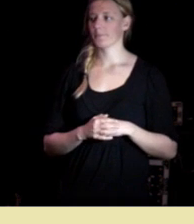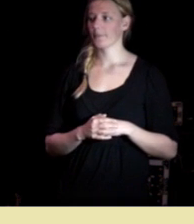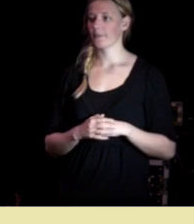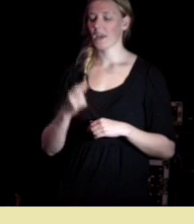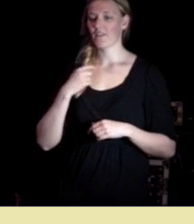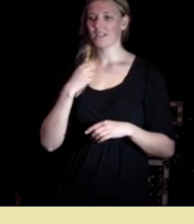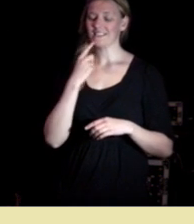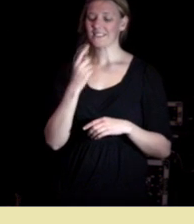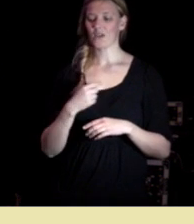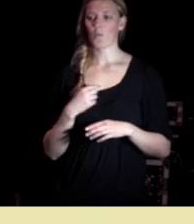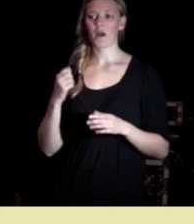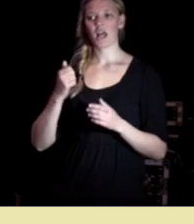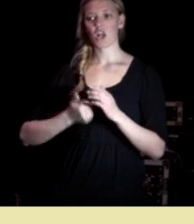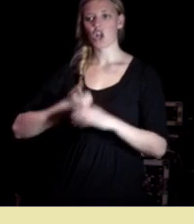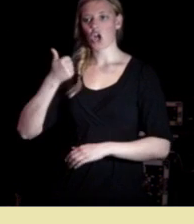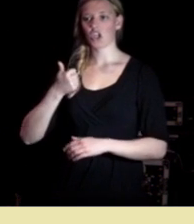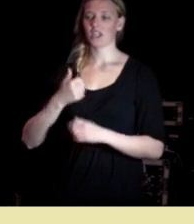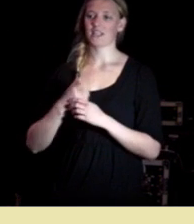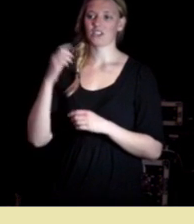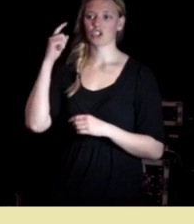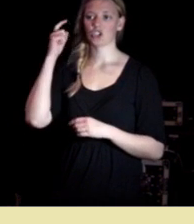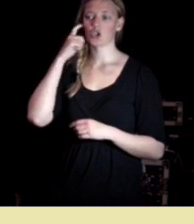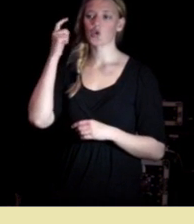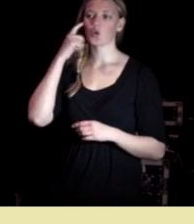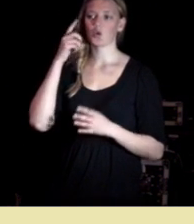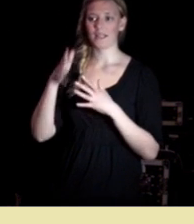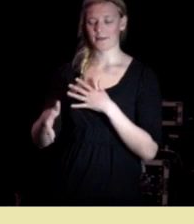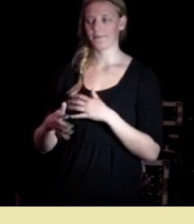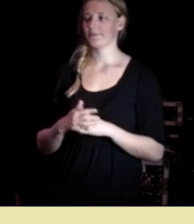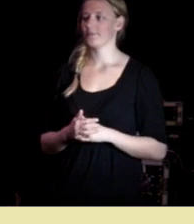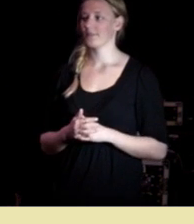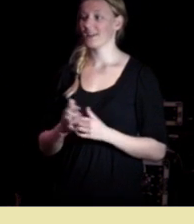likingens psykologi det er interessant